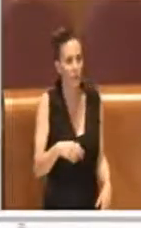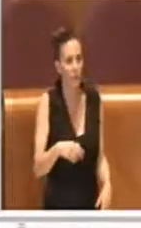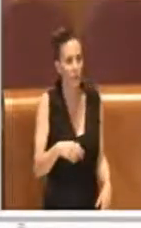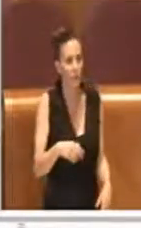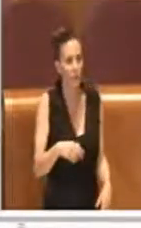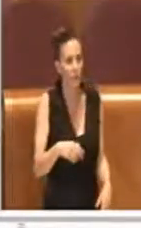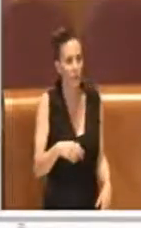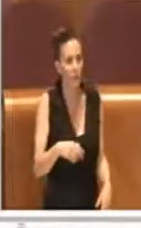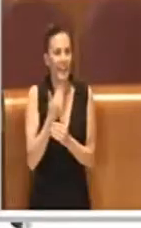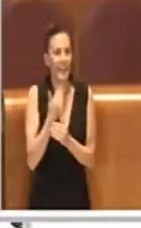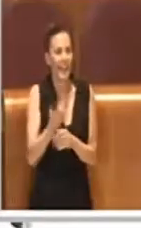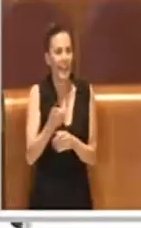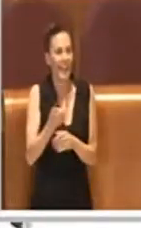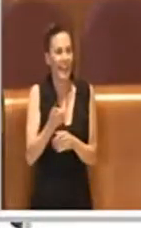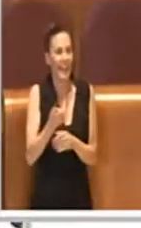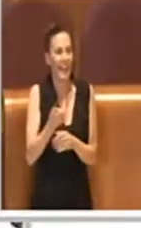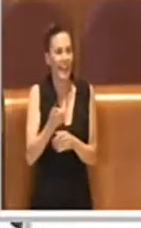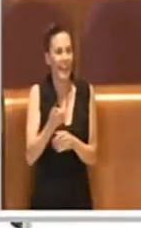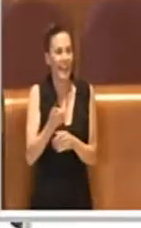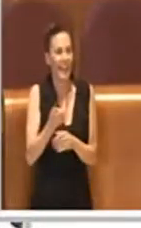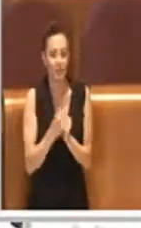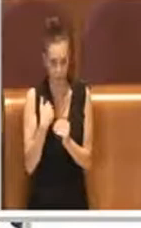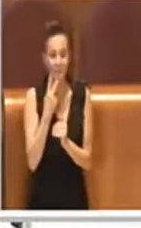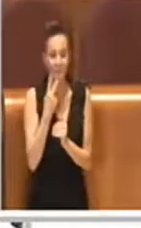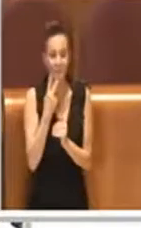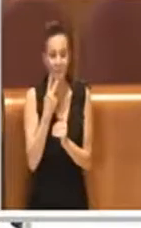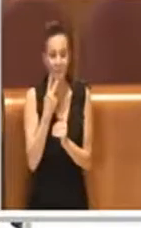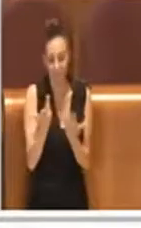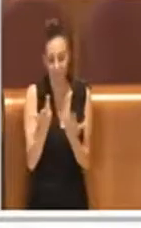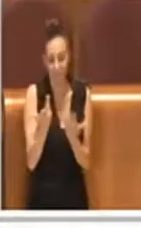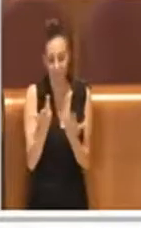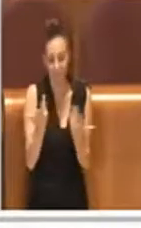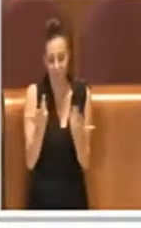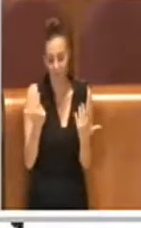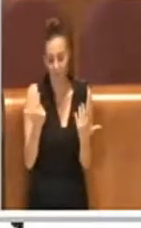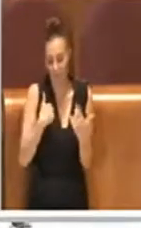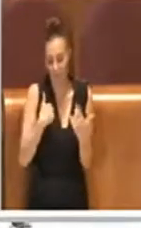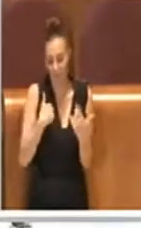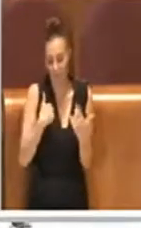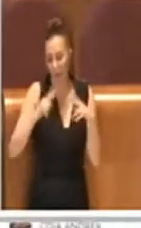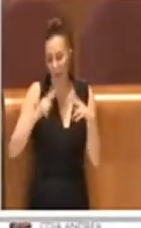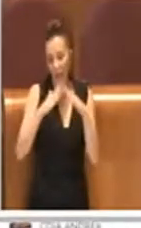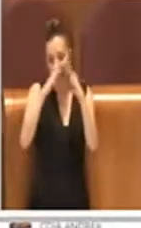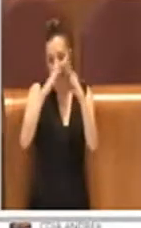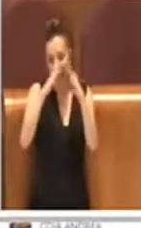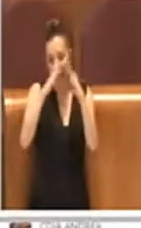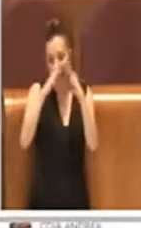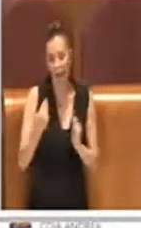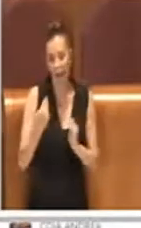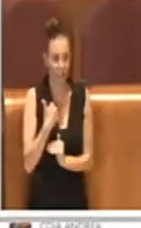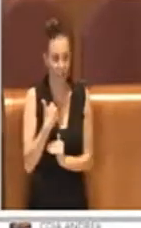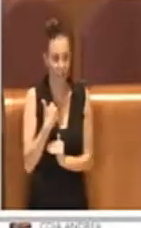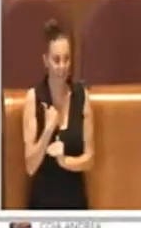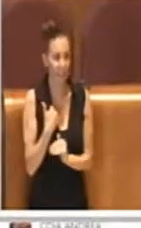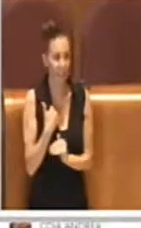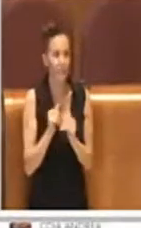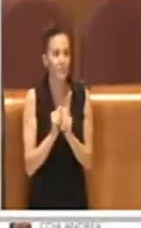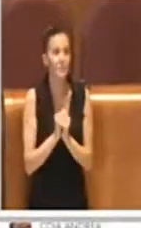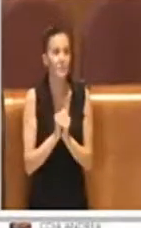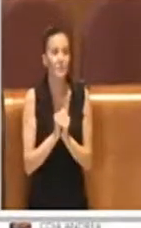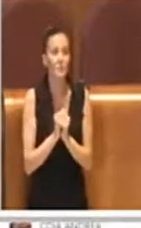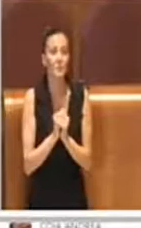Grazie Presidente, come vede le parlo da seduto a casa mia e credo di poter dire tutto quello che